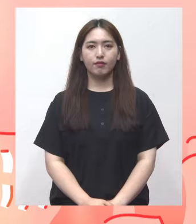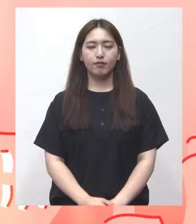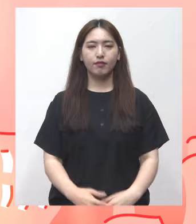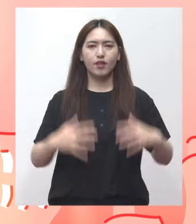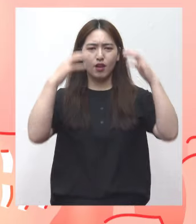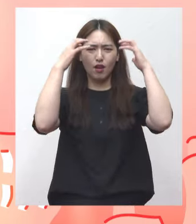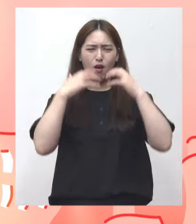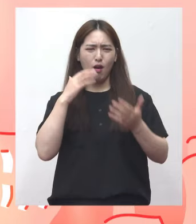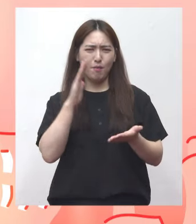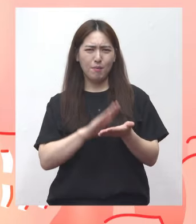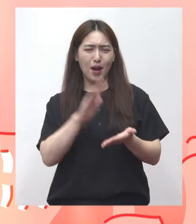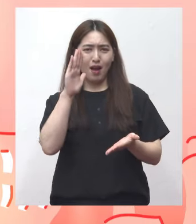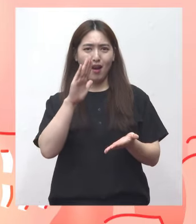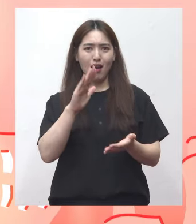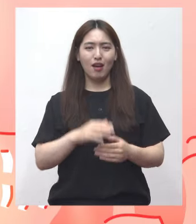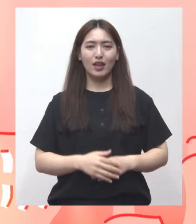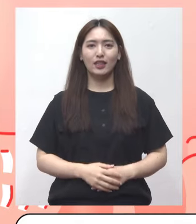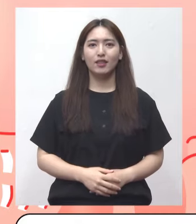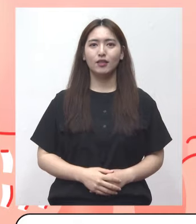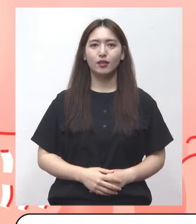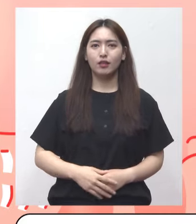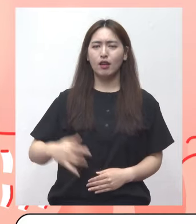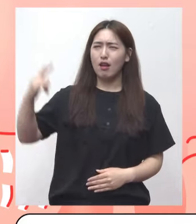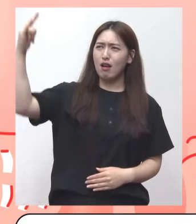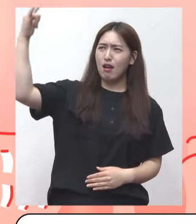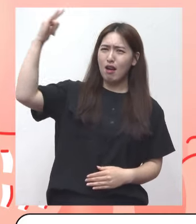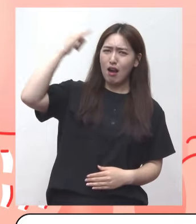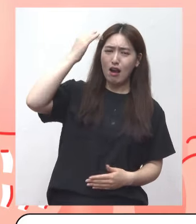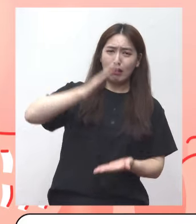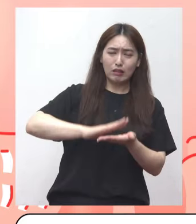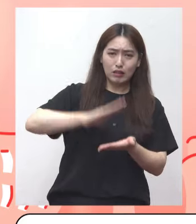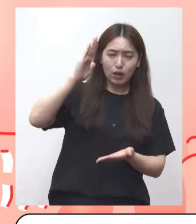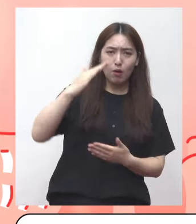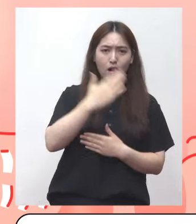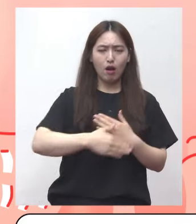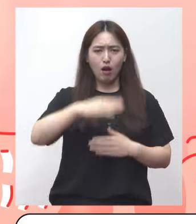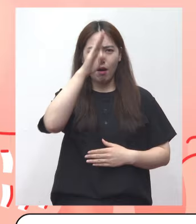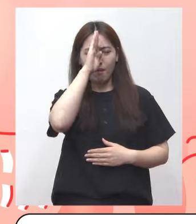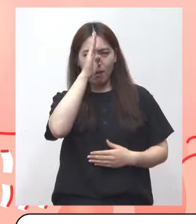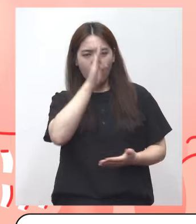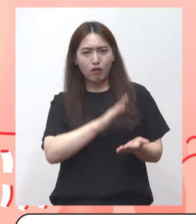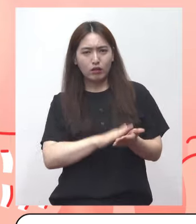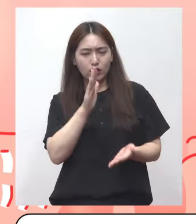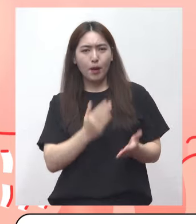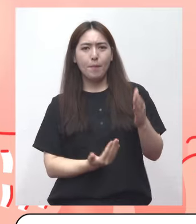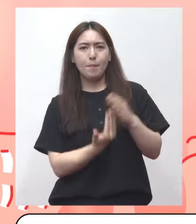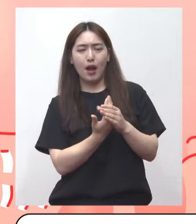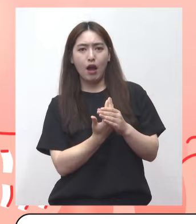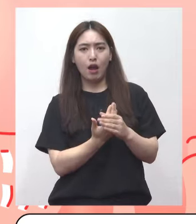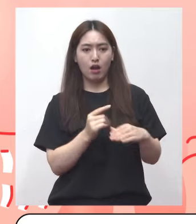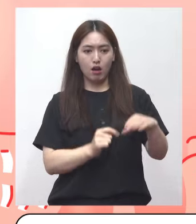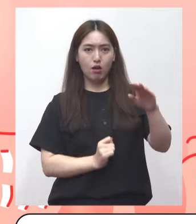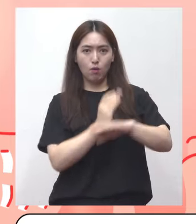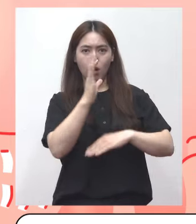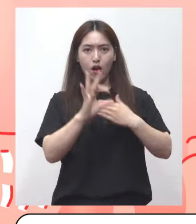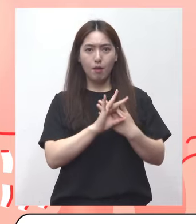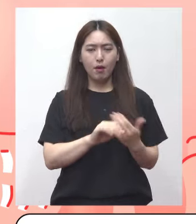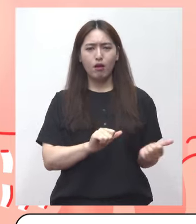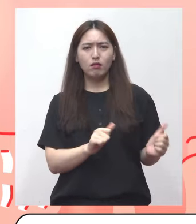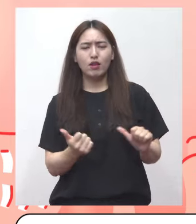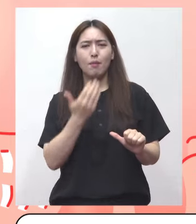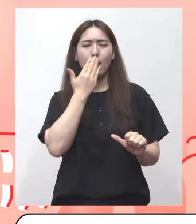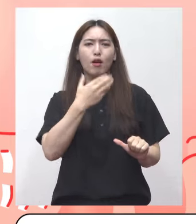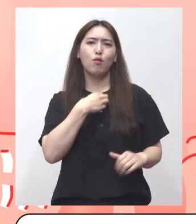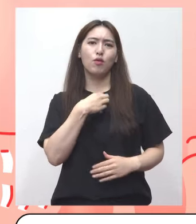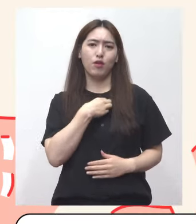뜨거운 여름 폭염은 열사병, 열경련 등의 온열 질환을 유발하고 심하면 사망에 이르게